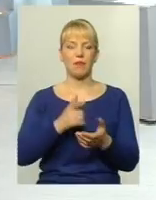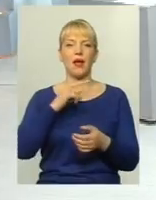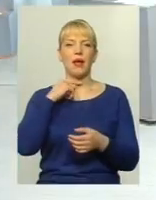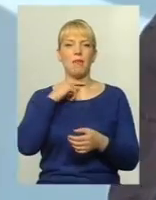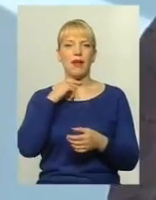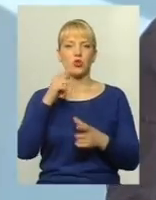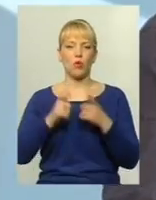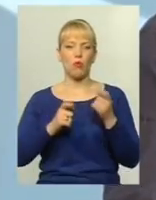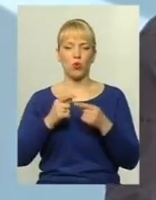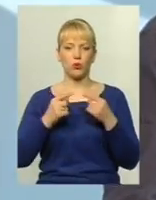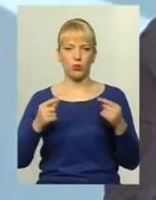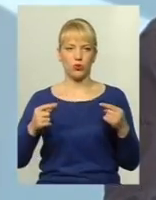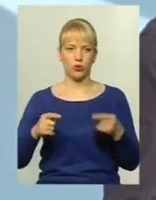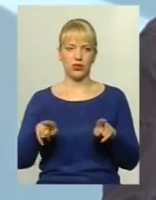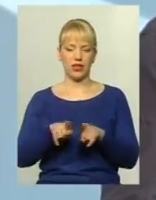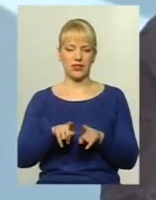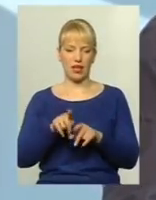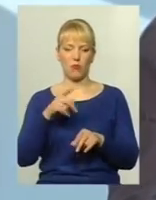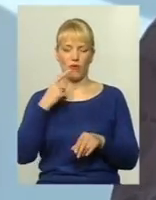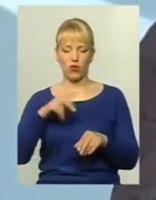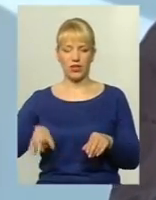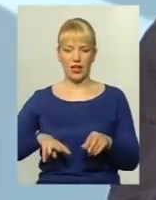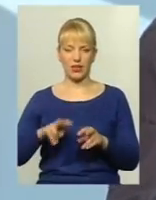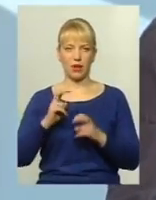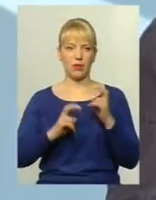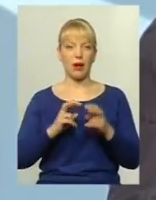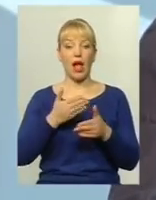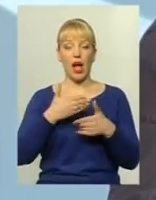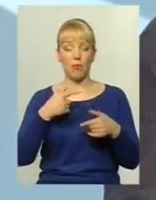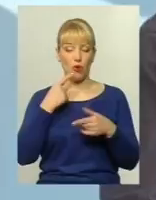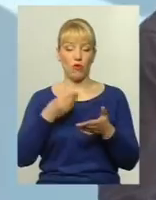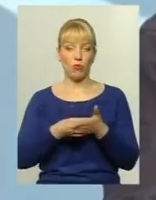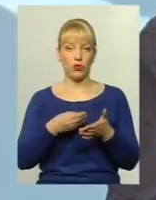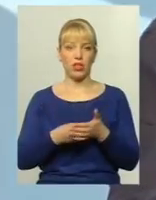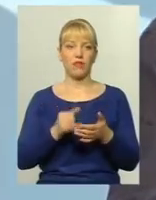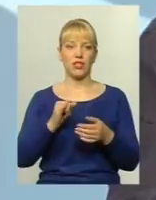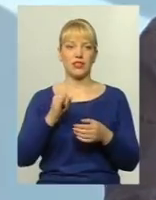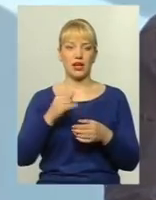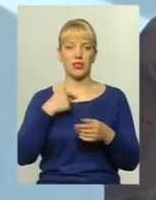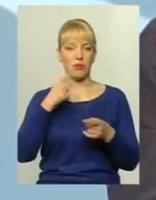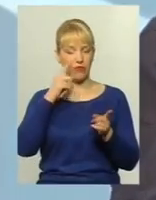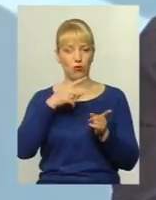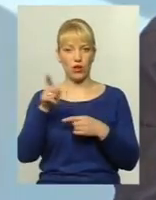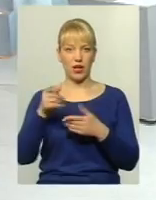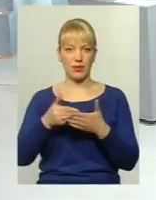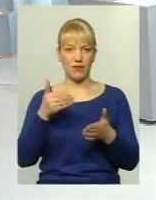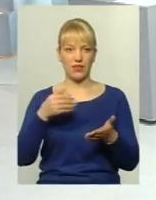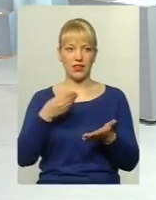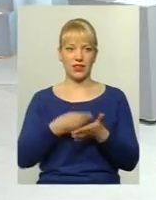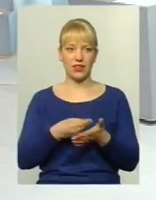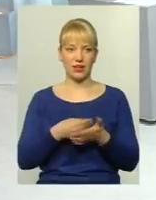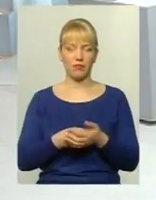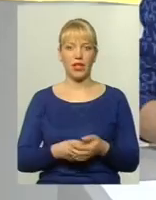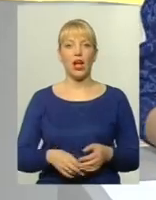продукти. Це саме говорить директора підприємства. А ми говоримо про тарифи і ми зараз відволікаємося від теми. Разом з тим, встарий,